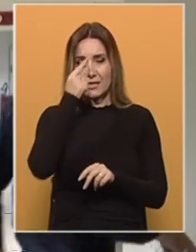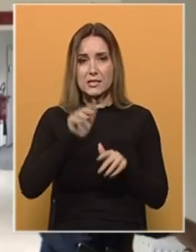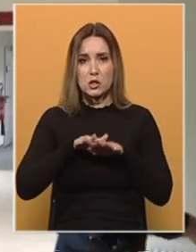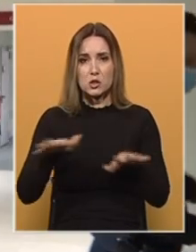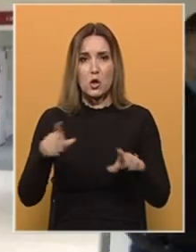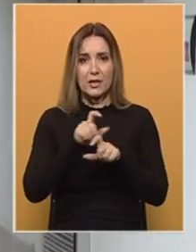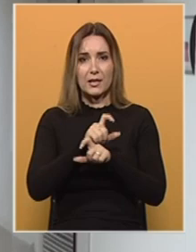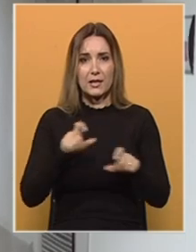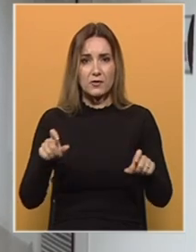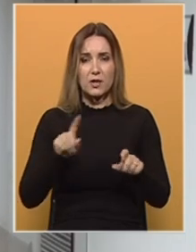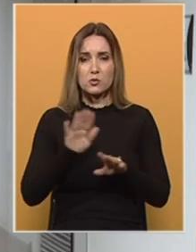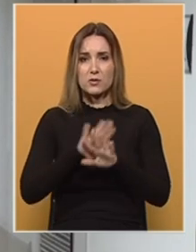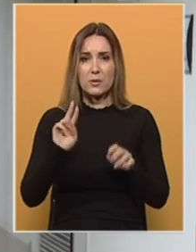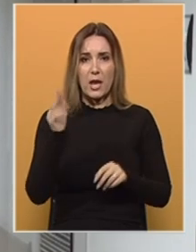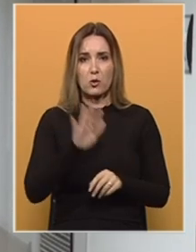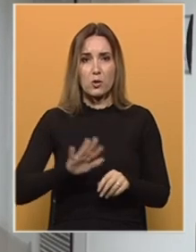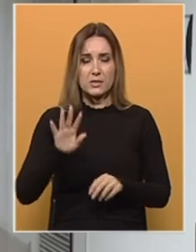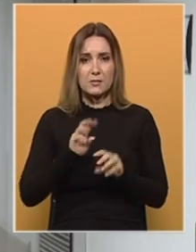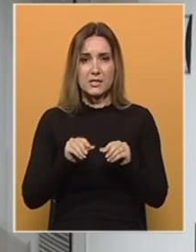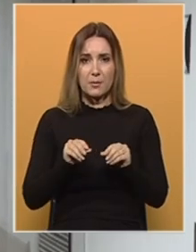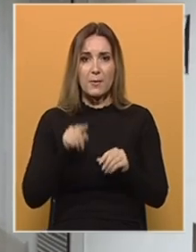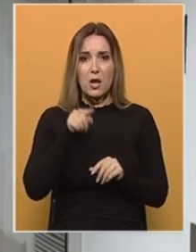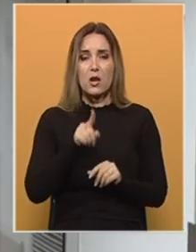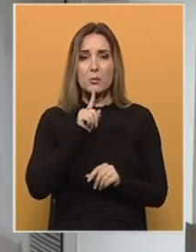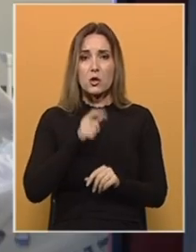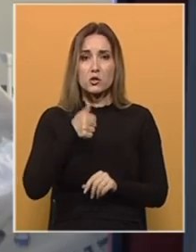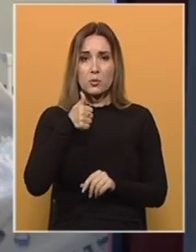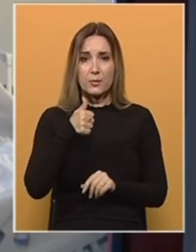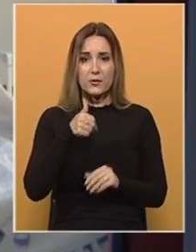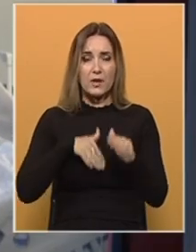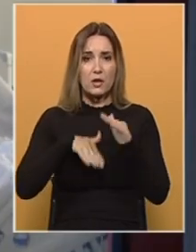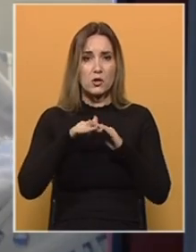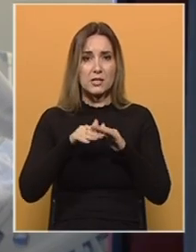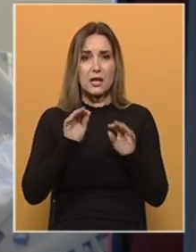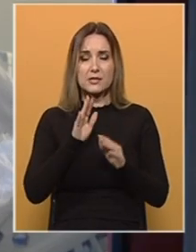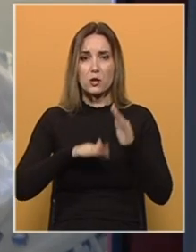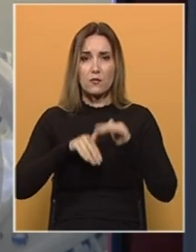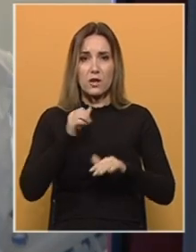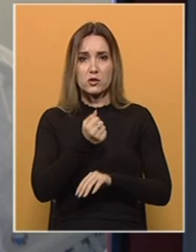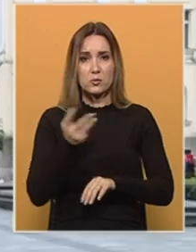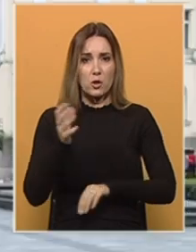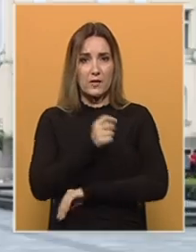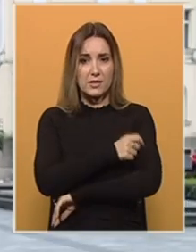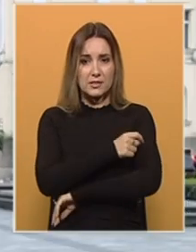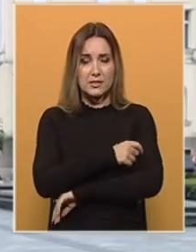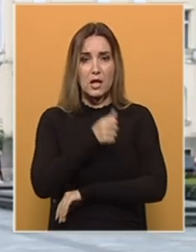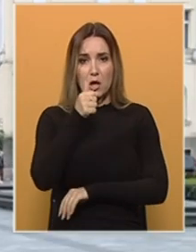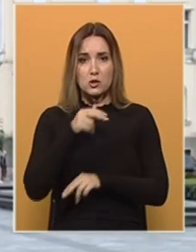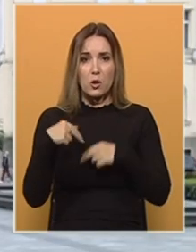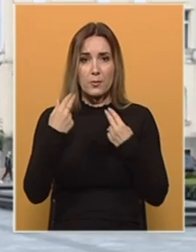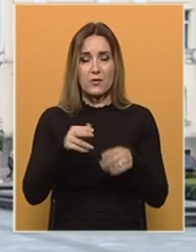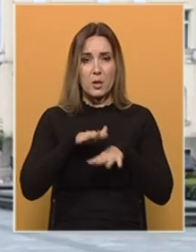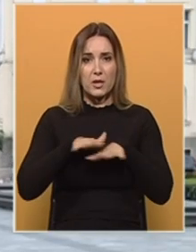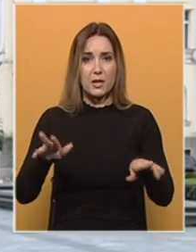za nepovoljnu statistiku u svim evropskim zemljama, pa i onim koje su prve dosegle zadovoljavajuće brojke vakcinisanih, šta o povratku